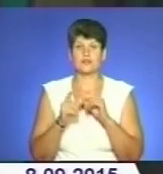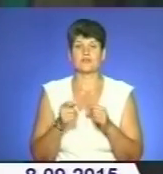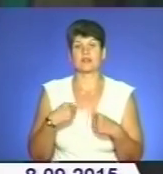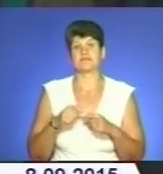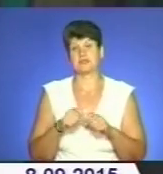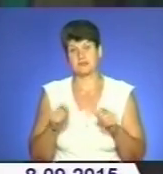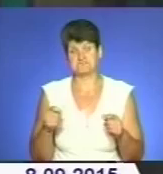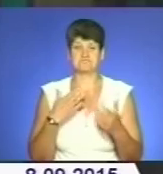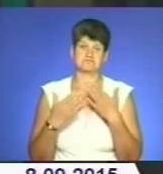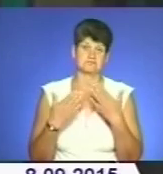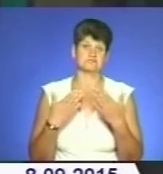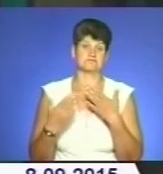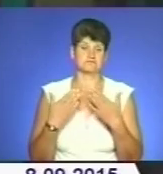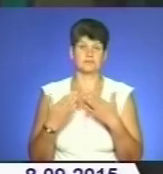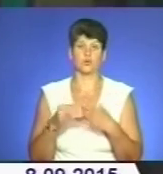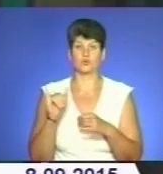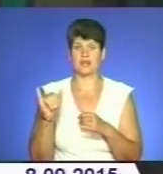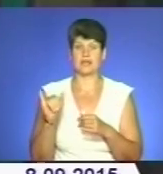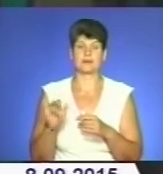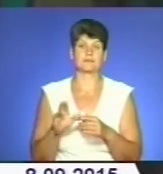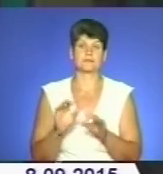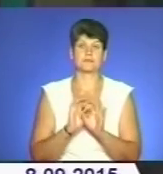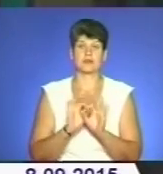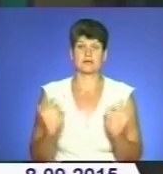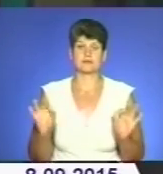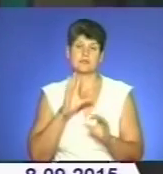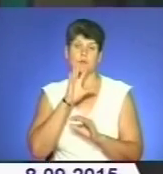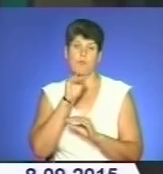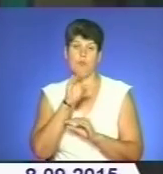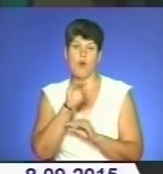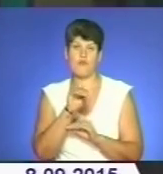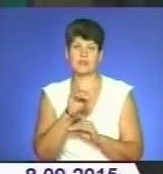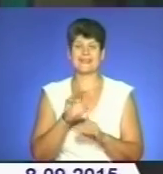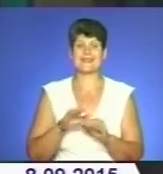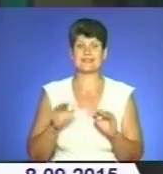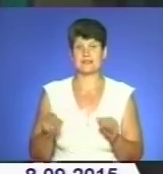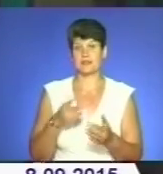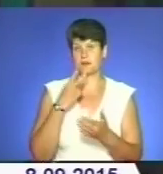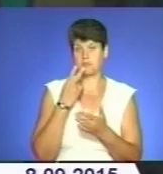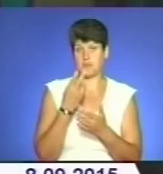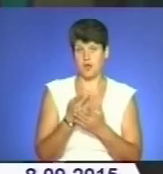відкрита до спілкування, в неї чудове мовлення, і діти, бачу,